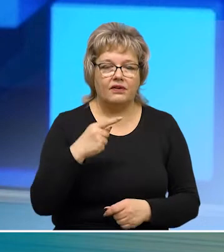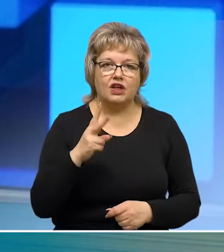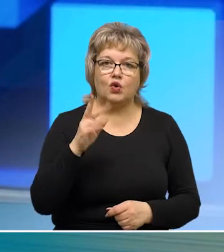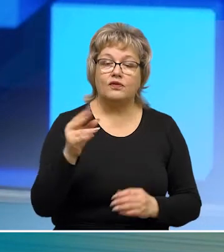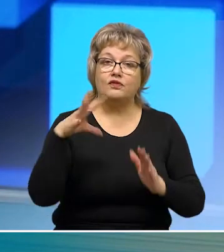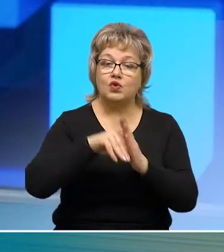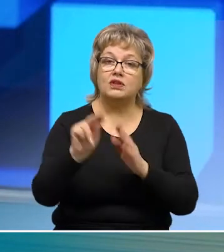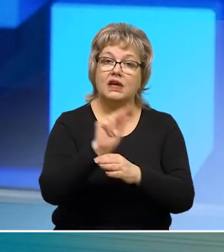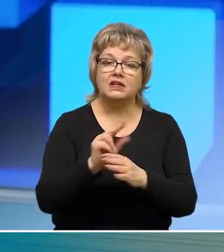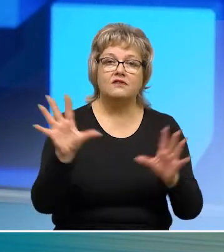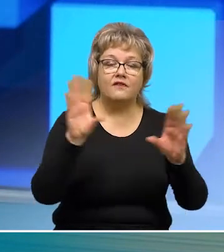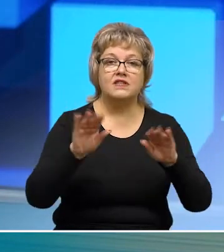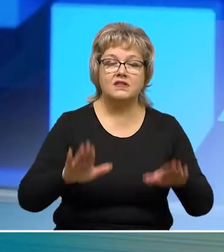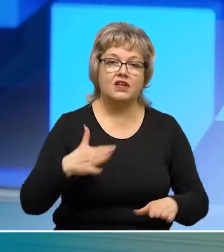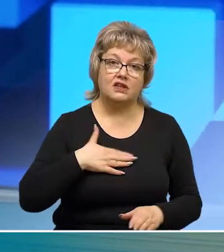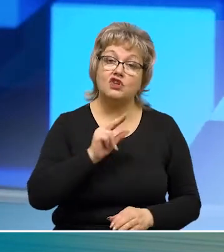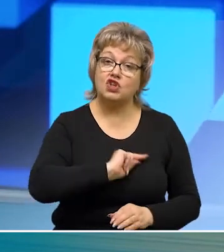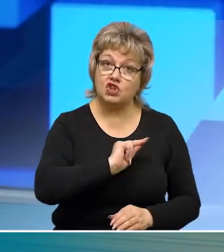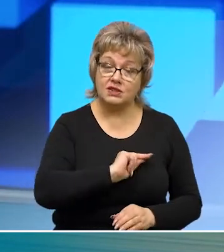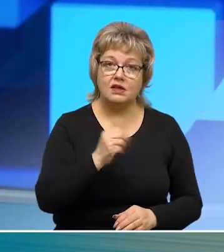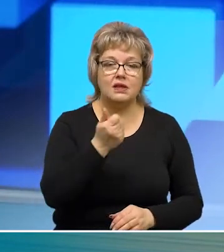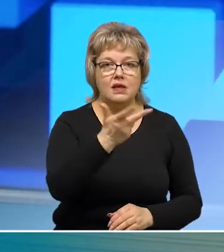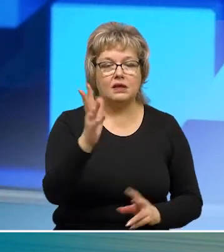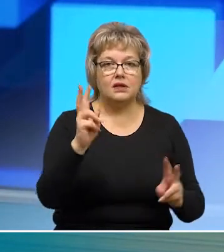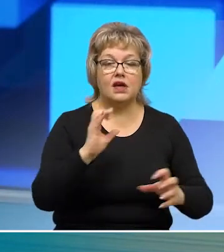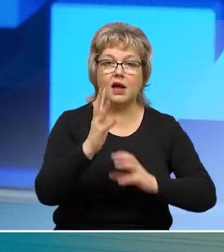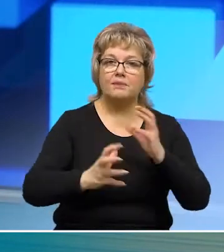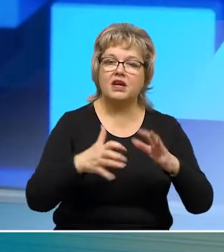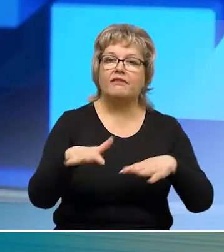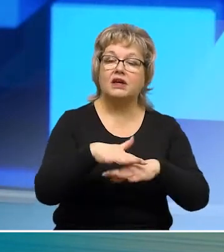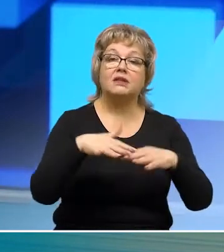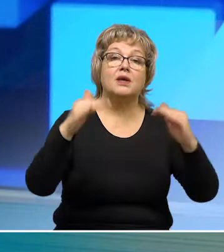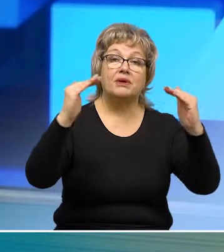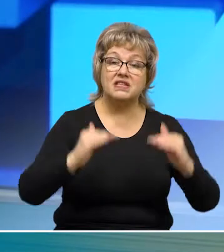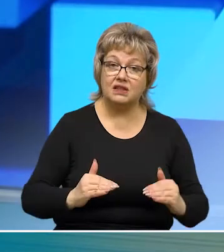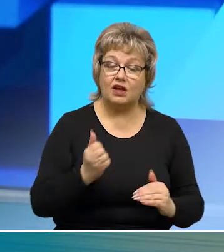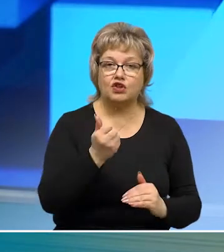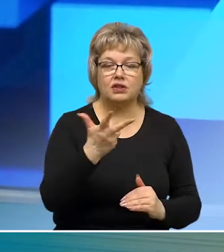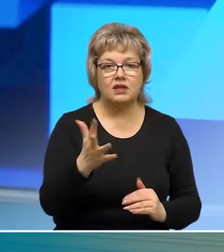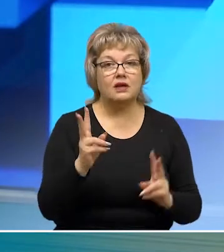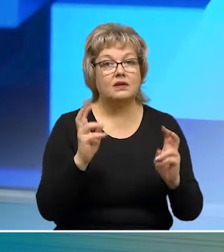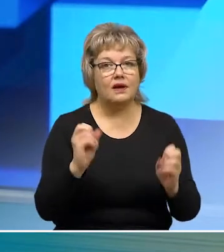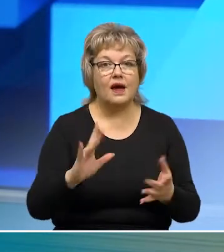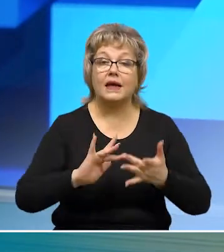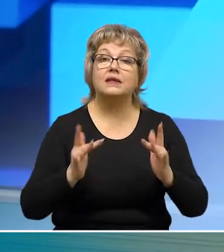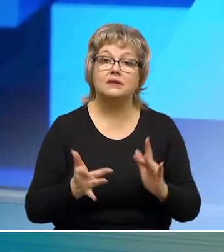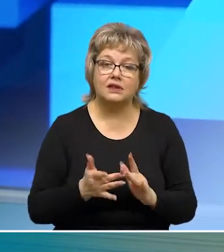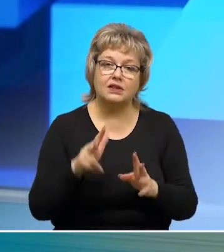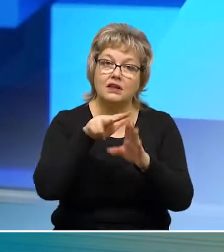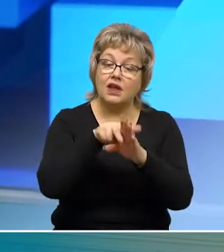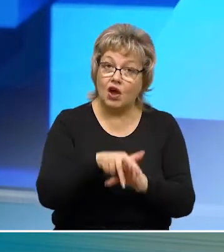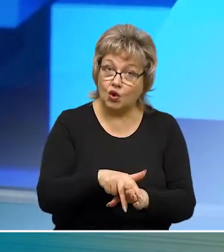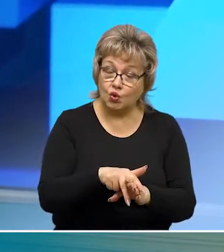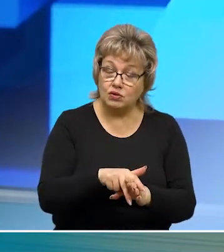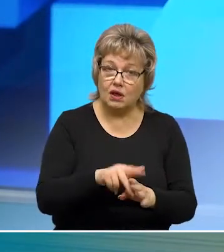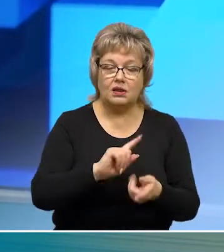говорил, коронавирус вносит коррективы во все сферы нашей жизни. Некоторые, как мировые рынки, проседают. На некоторые, как, например, интернет,